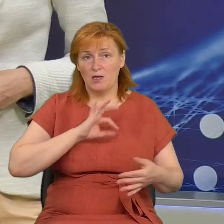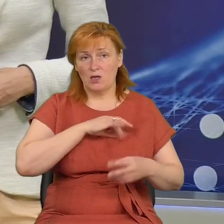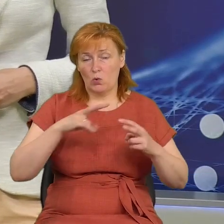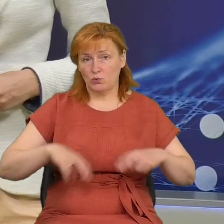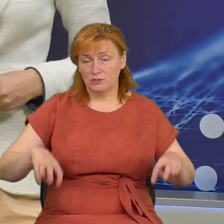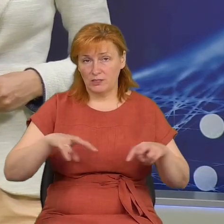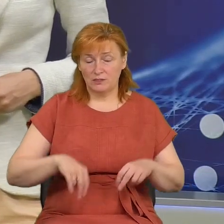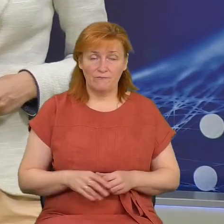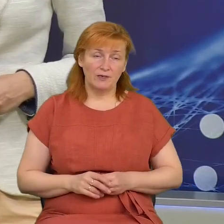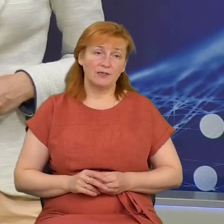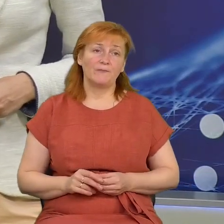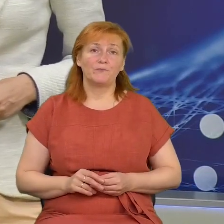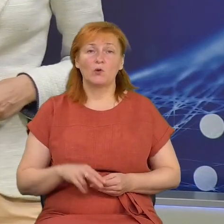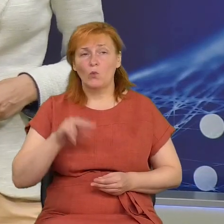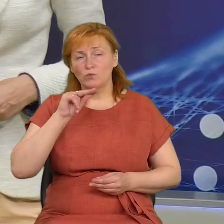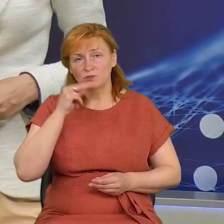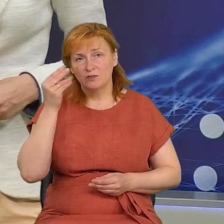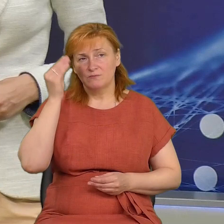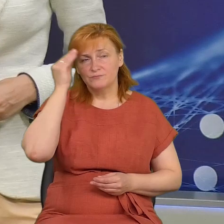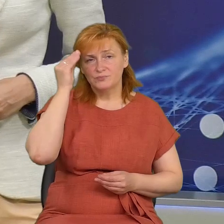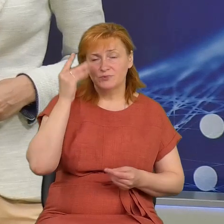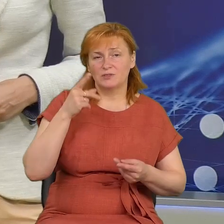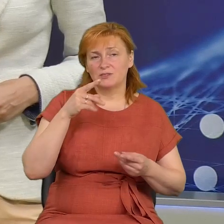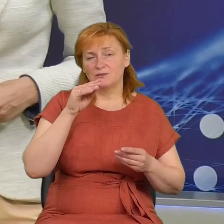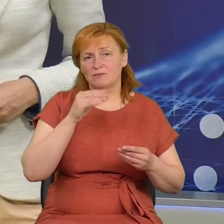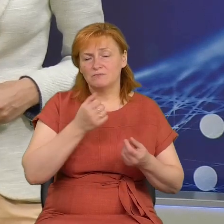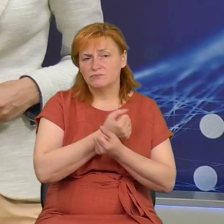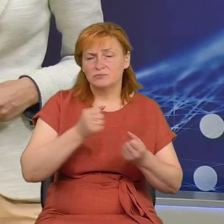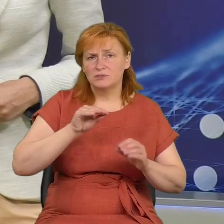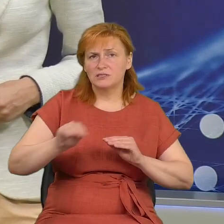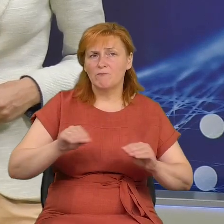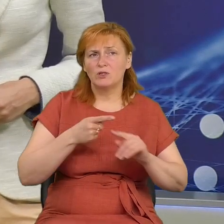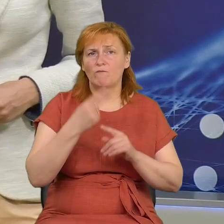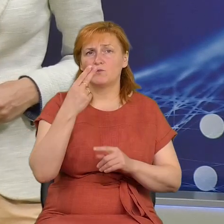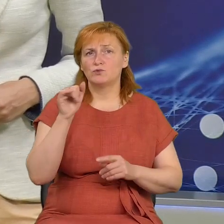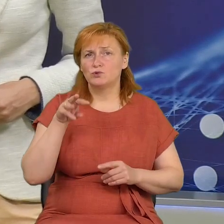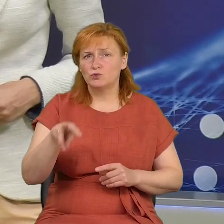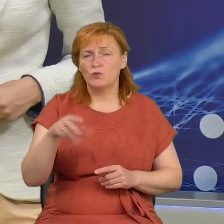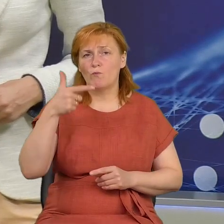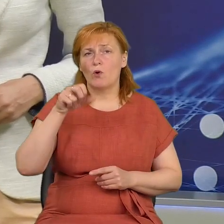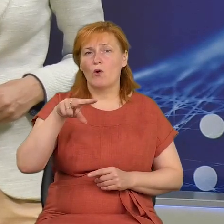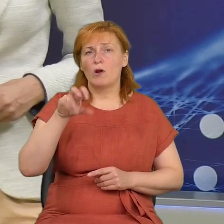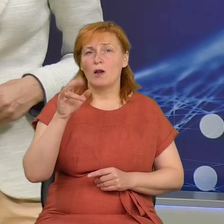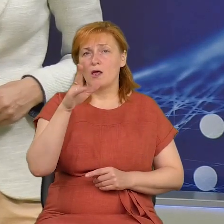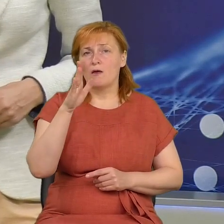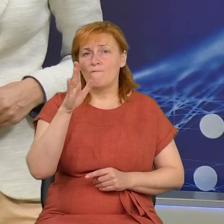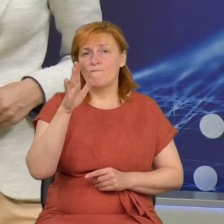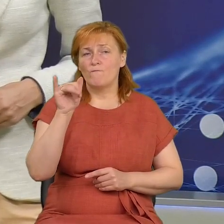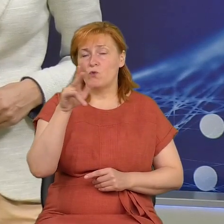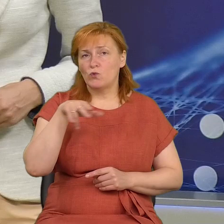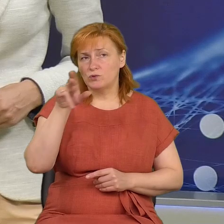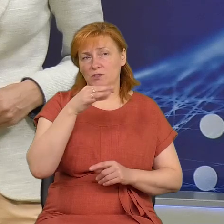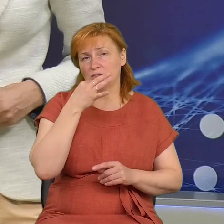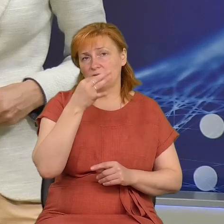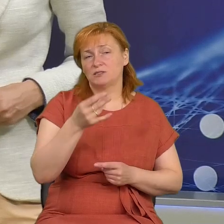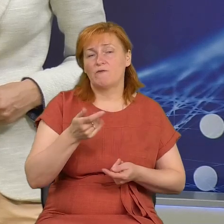У Чернігові псевдо замінували три торгових центри. Йдеться про Голівуд, ЦУМ та Рояль. Інформацію Суспільному підтвердили в Головному